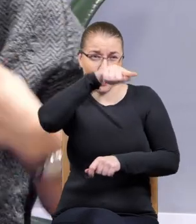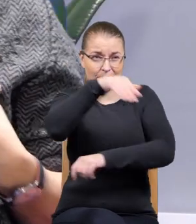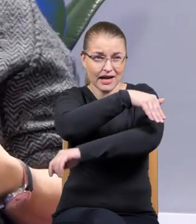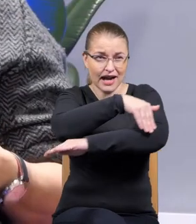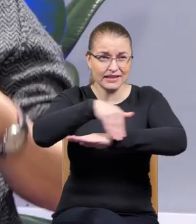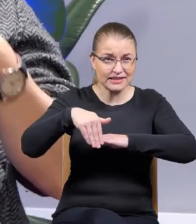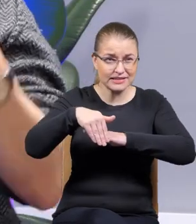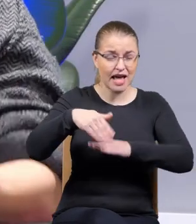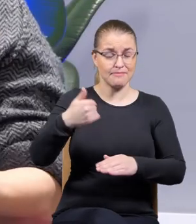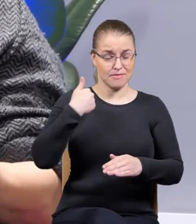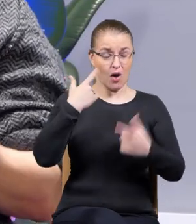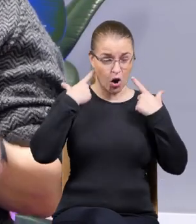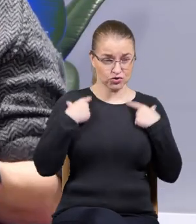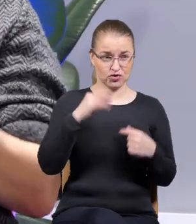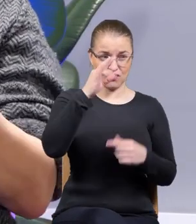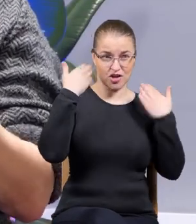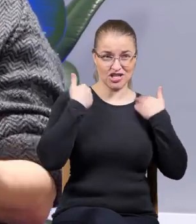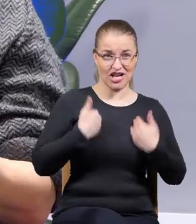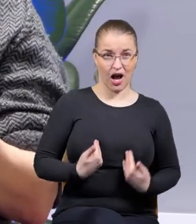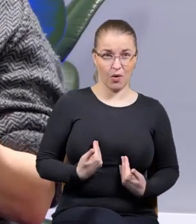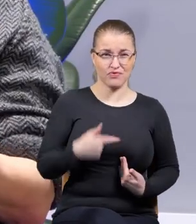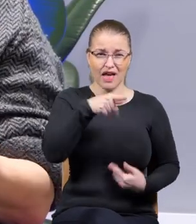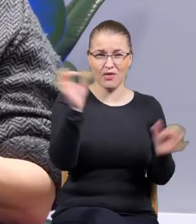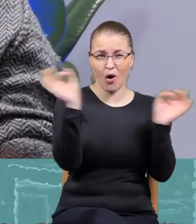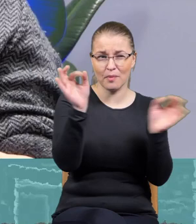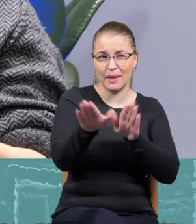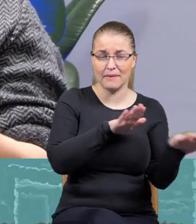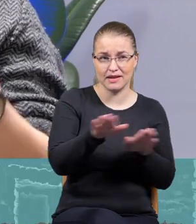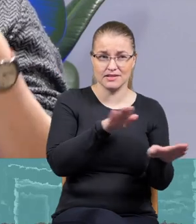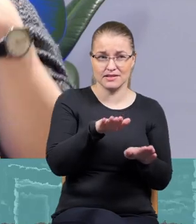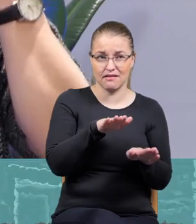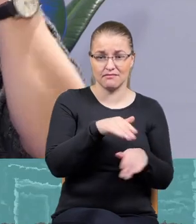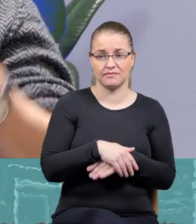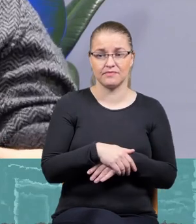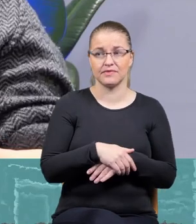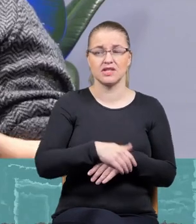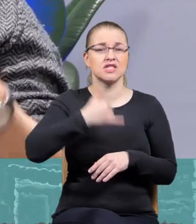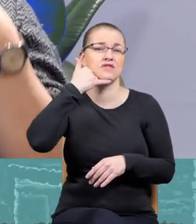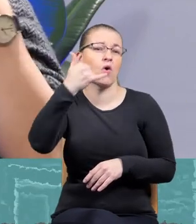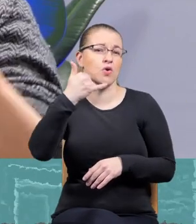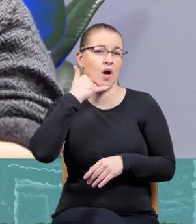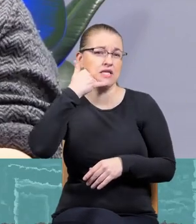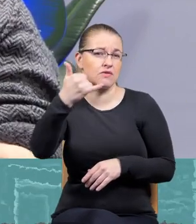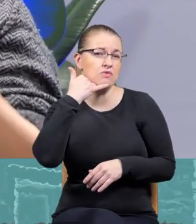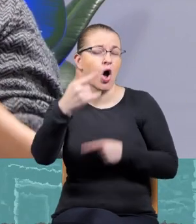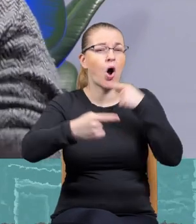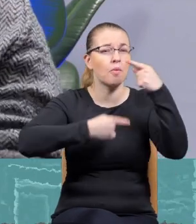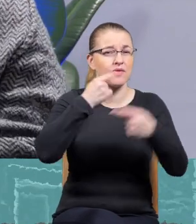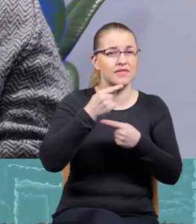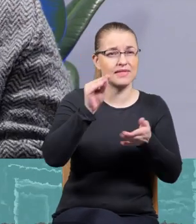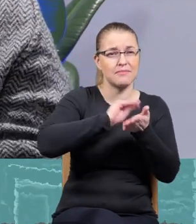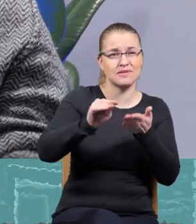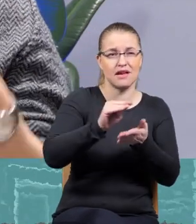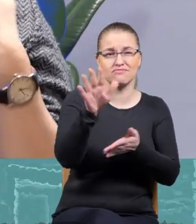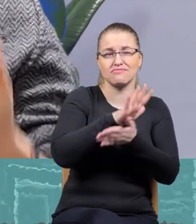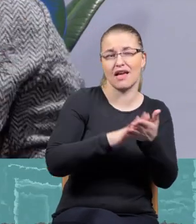swoim własnym ciałem w tym strasznym miejscu, dzwoniłaś do nas, opowiadałaś o tym, napisałaś